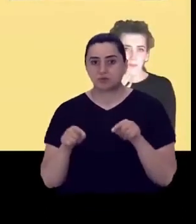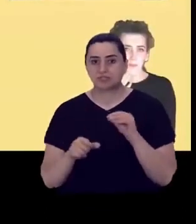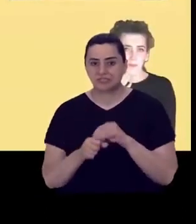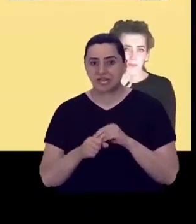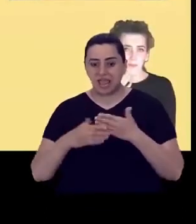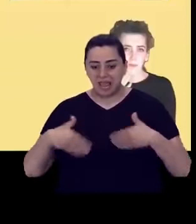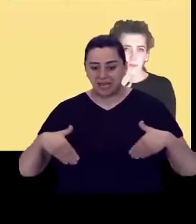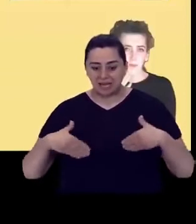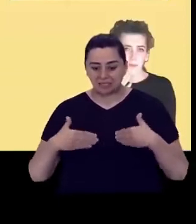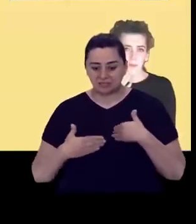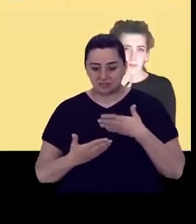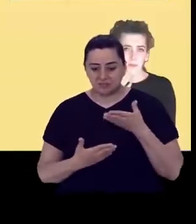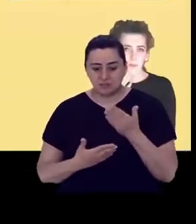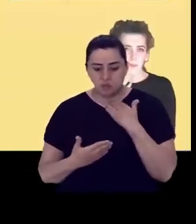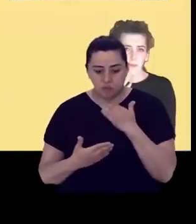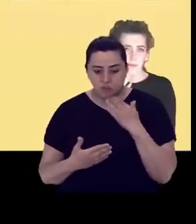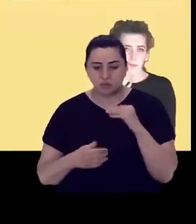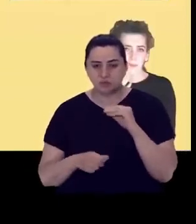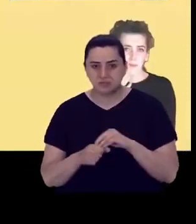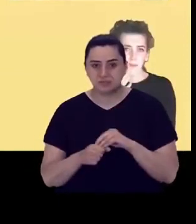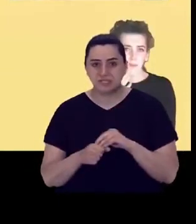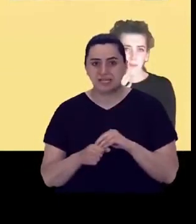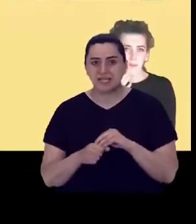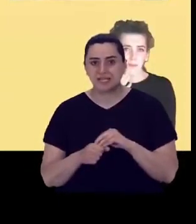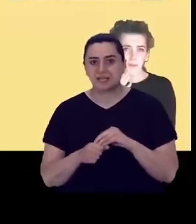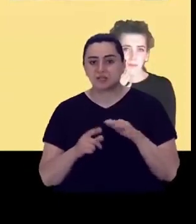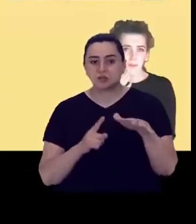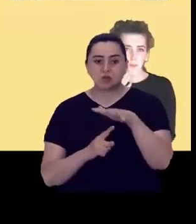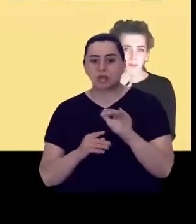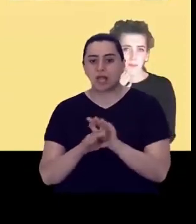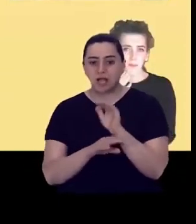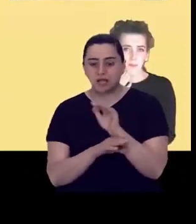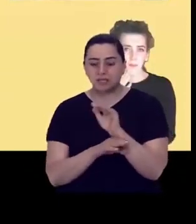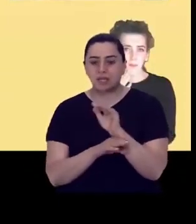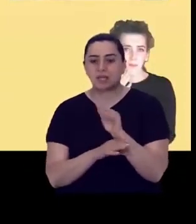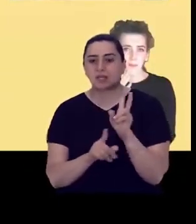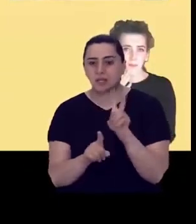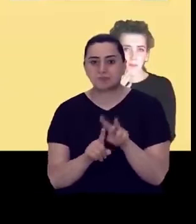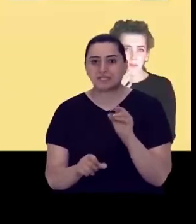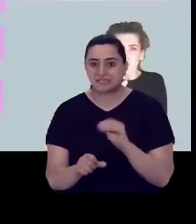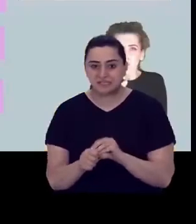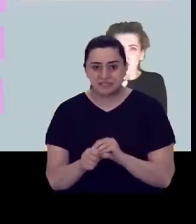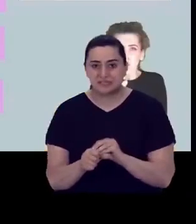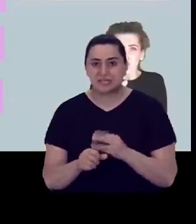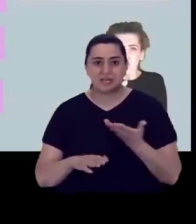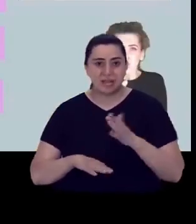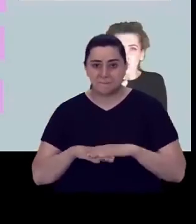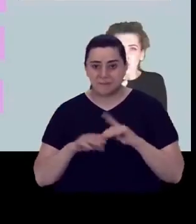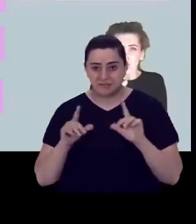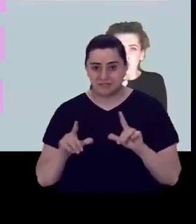engellenen bireylerin sosyal hayata bağımlısız tasarımının